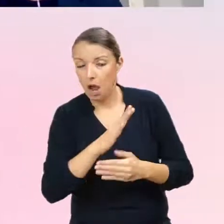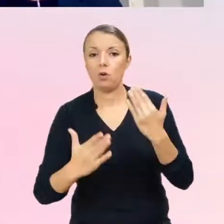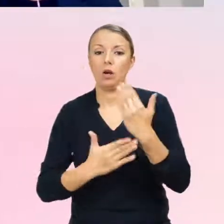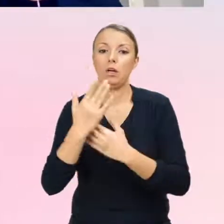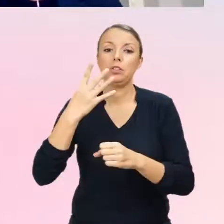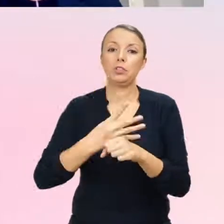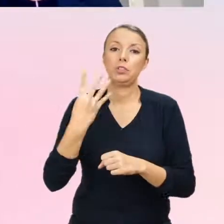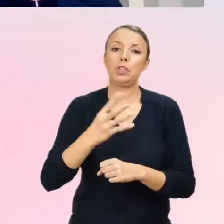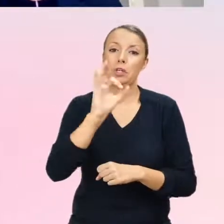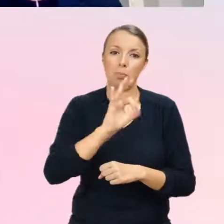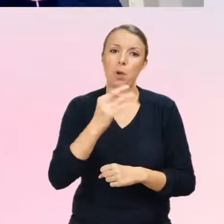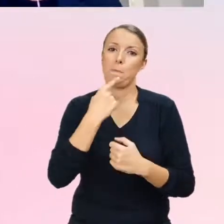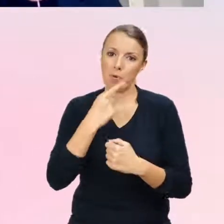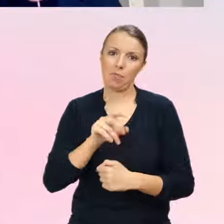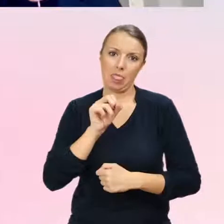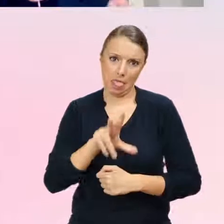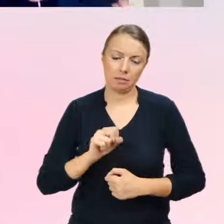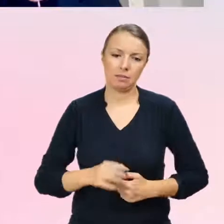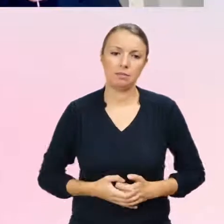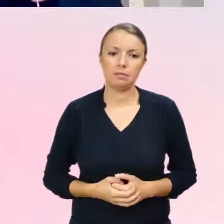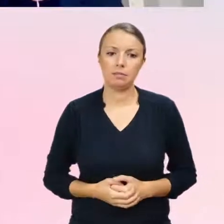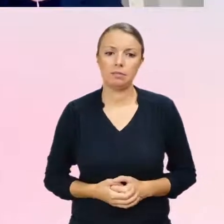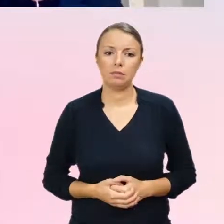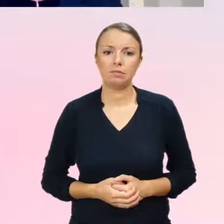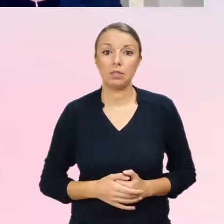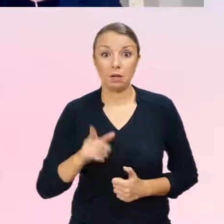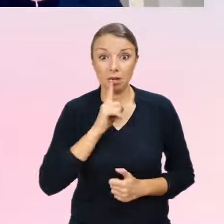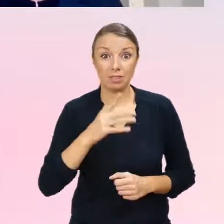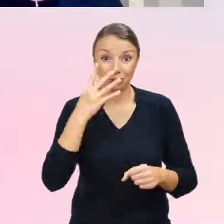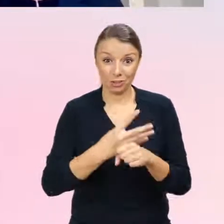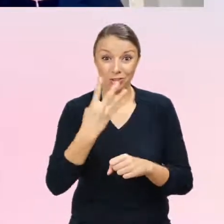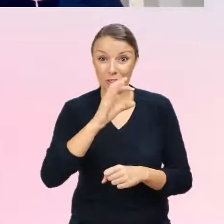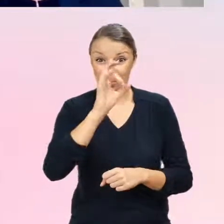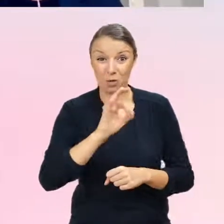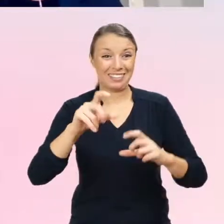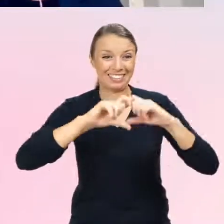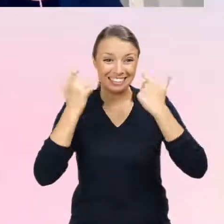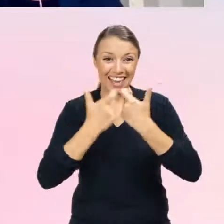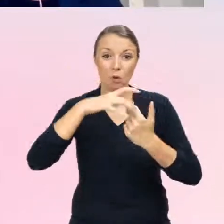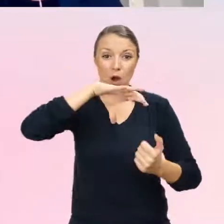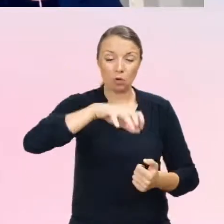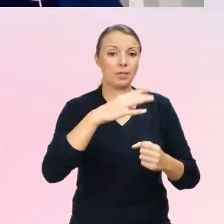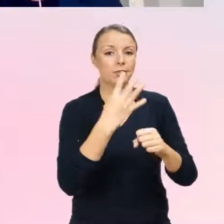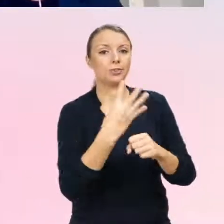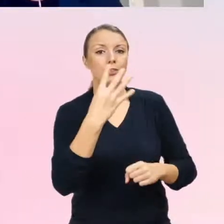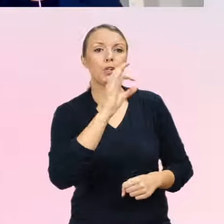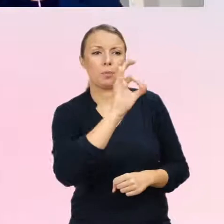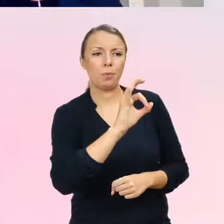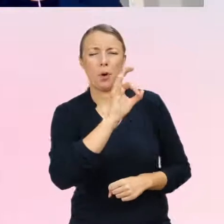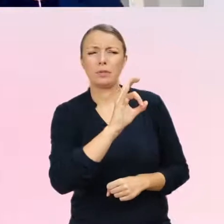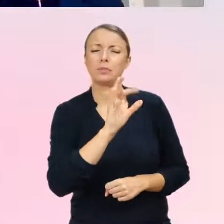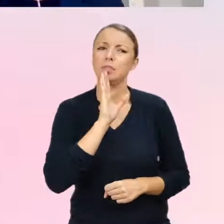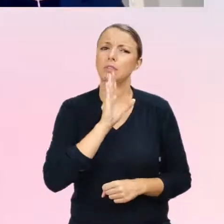odpowiedziało, że tak. Czyli, że 44% całej grupy podejrzewa u siebie cechy